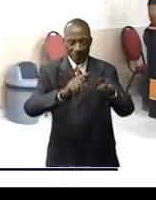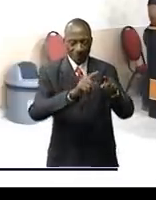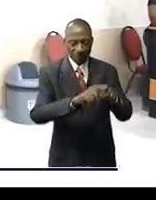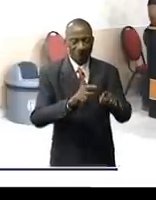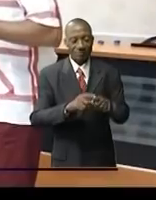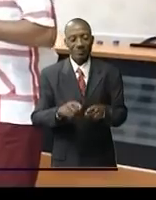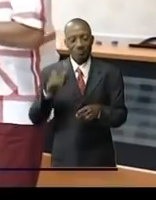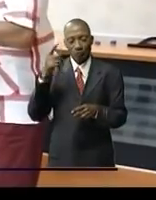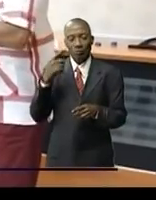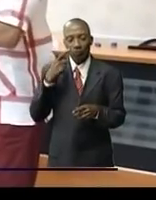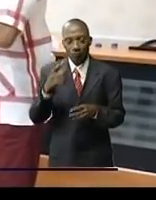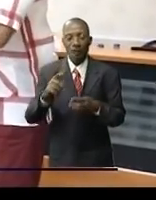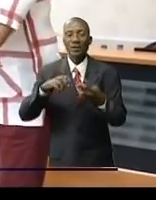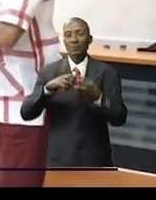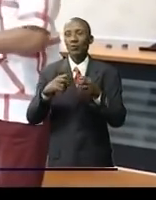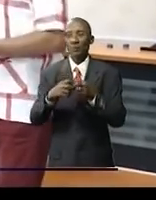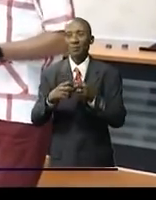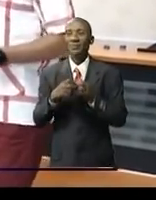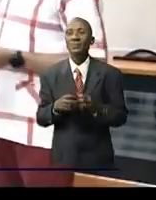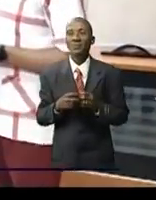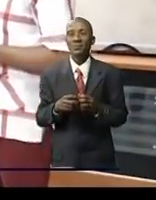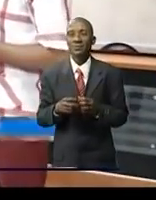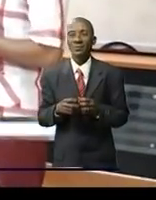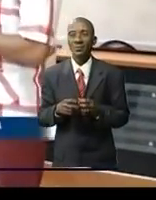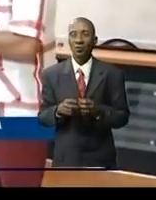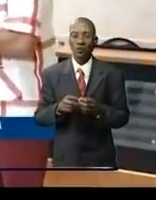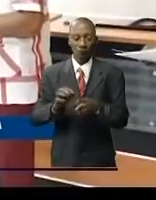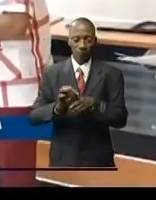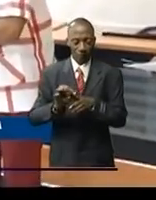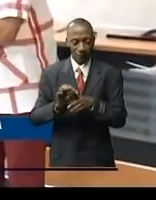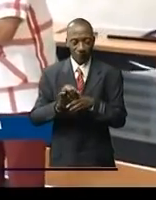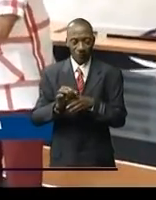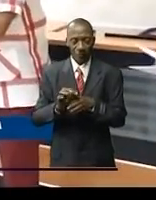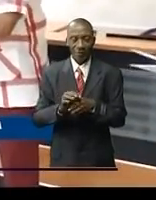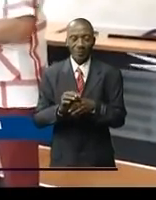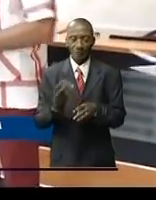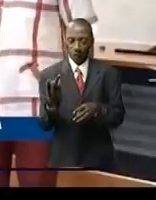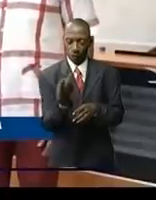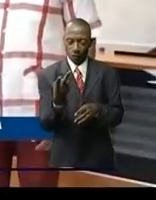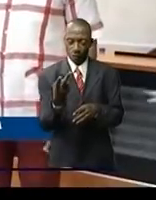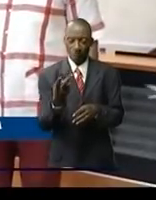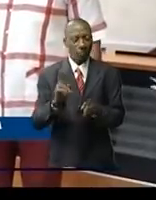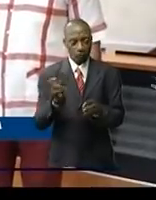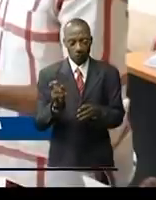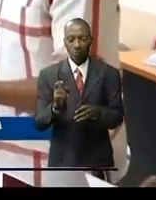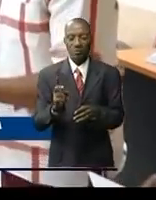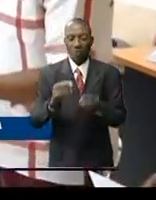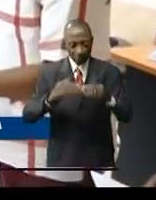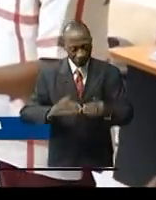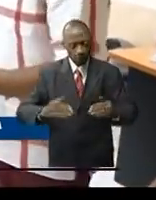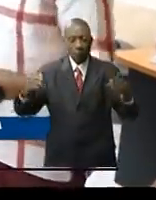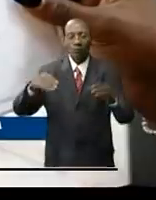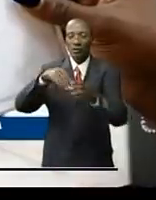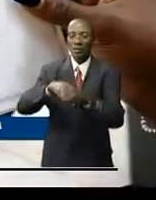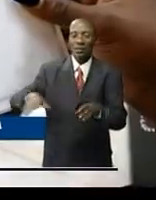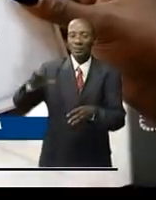cette session budgétaire cette formation s'étendra dans toutes les provinces de la République afin que toutes les OEC aient le même niveau